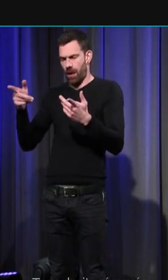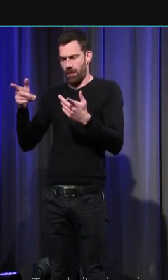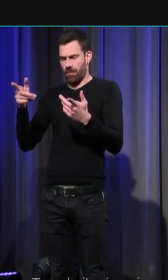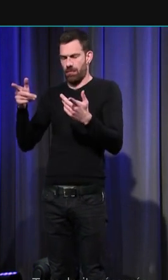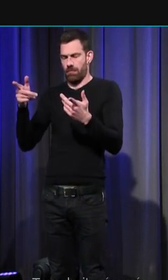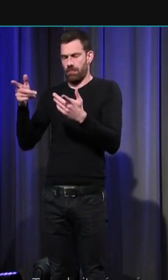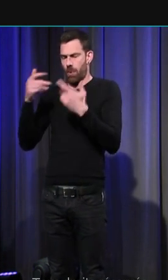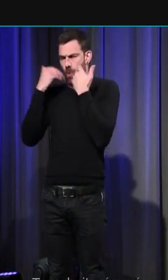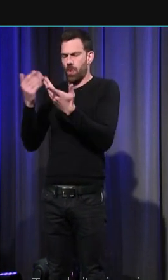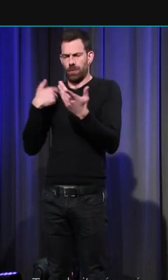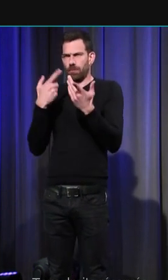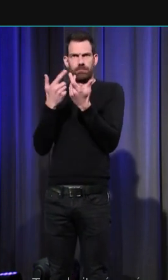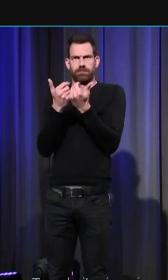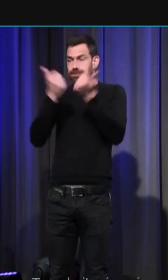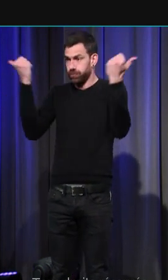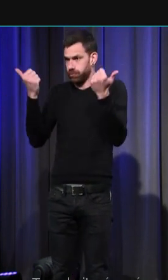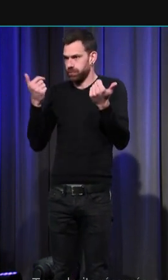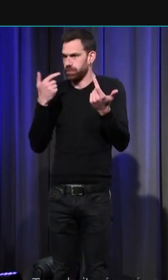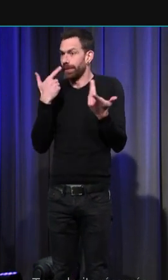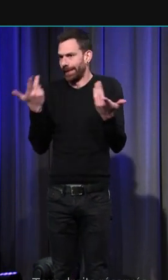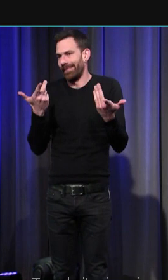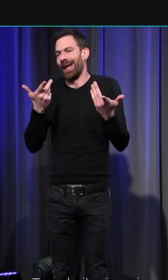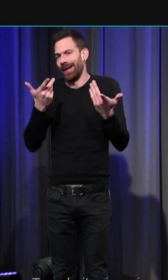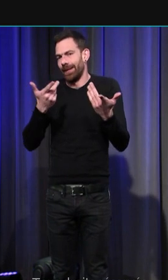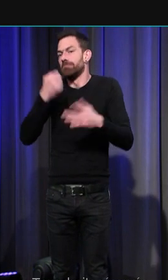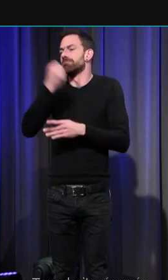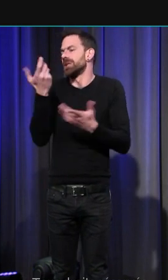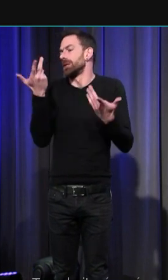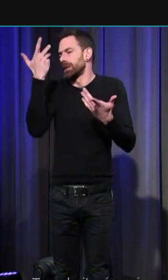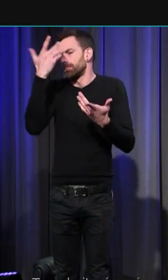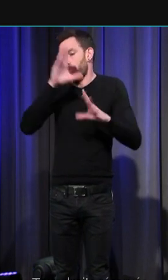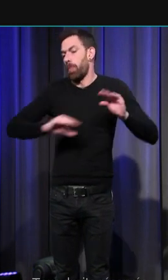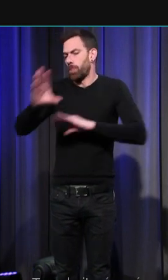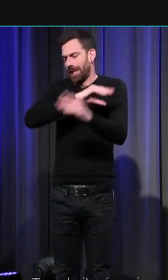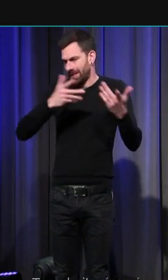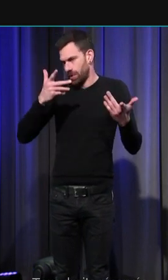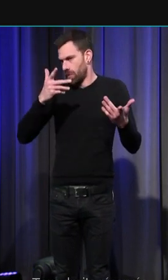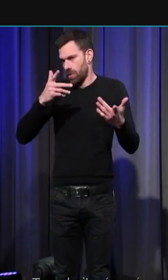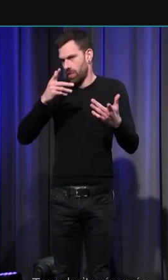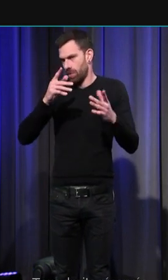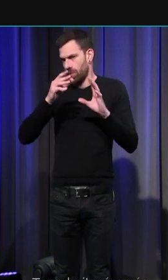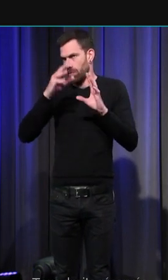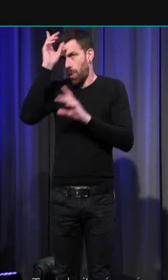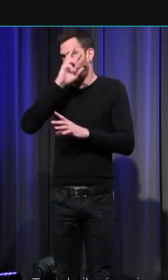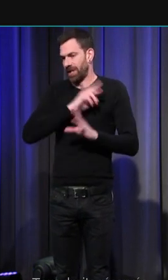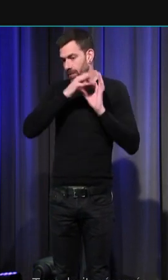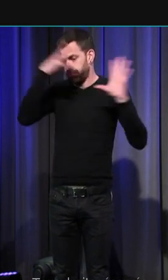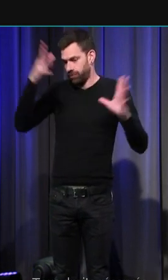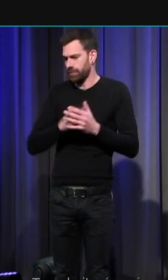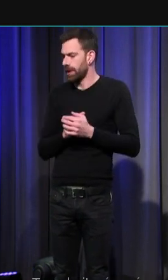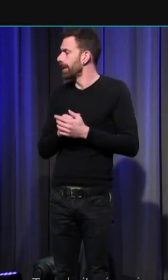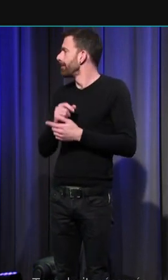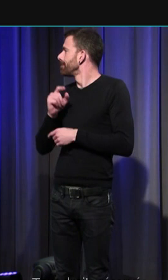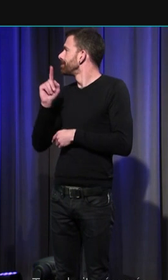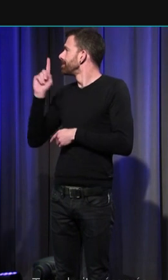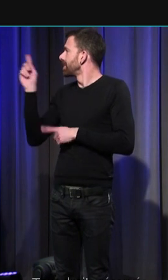bien sûr aux sensibilités des populations laïques. La célèbre fresque de Masaccio que vous avez ici